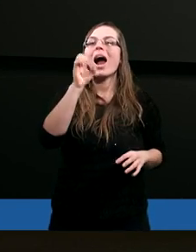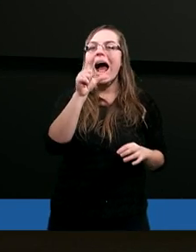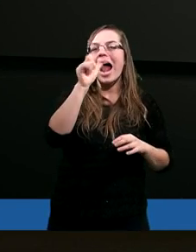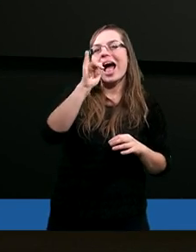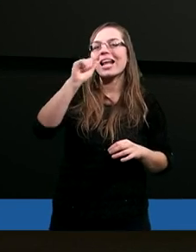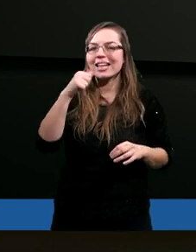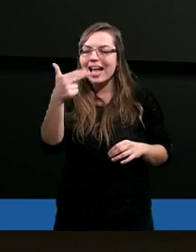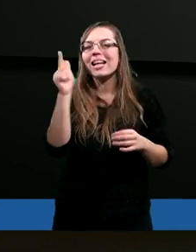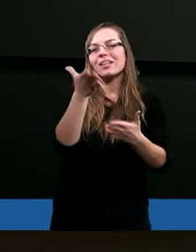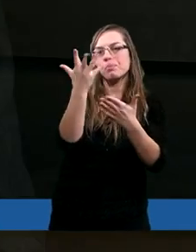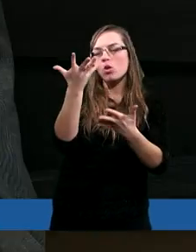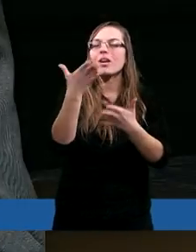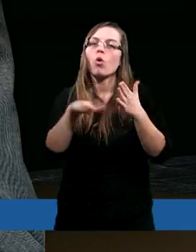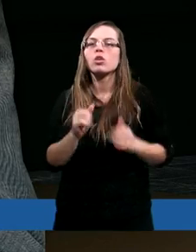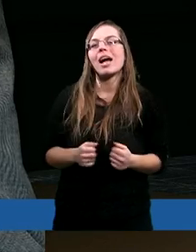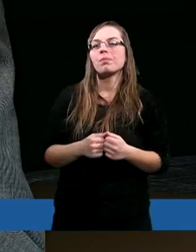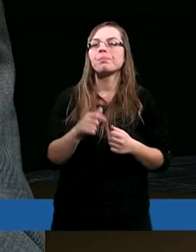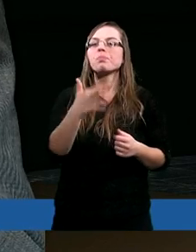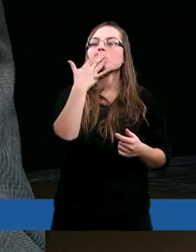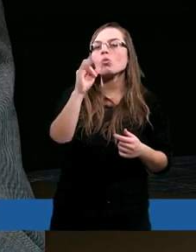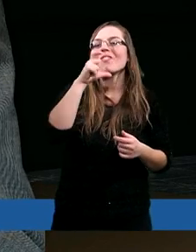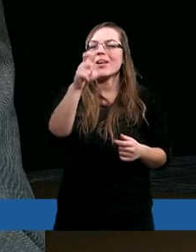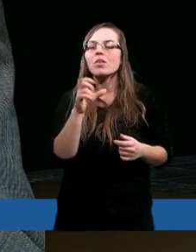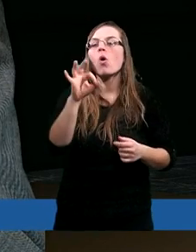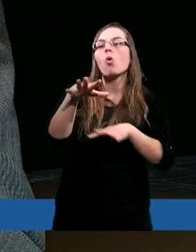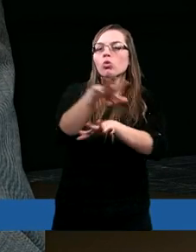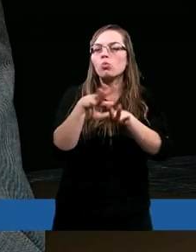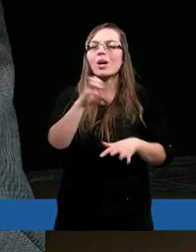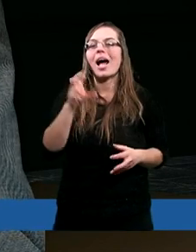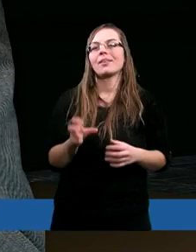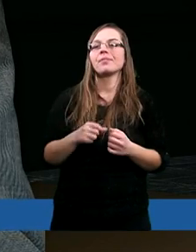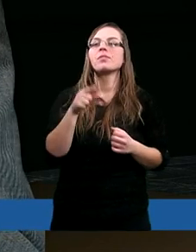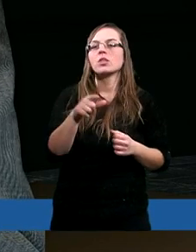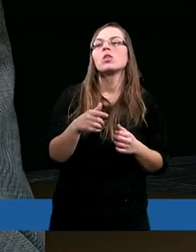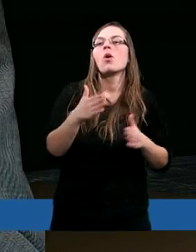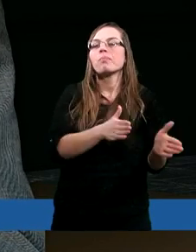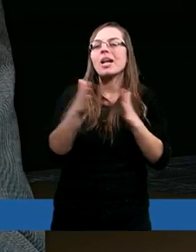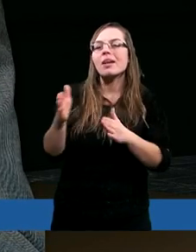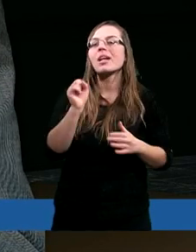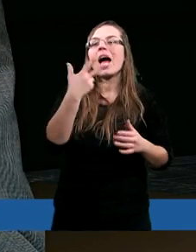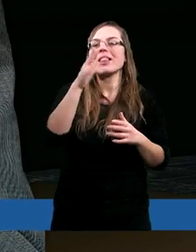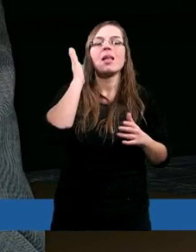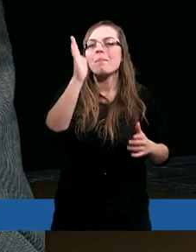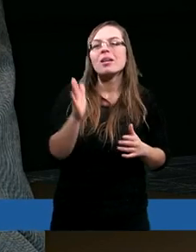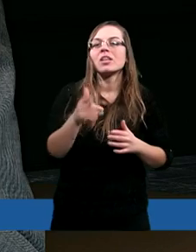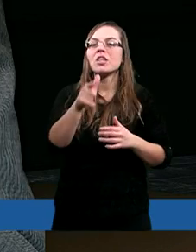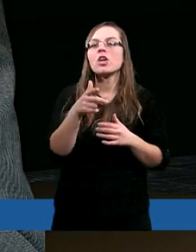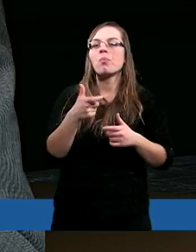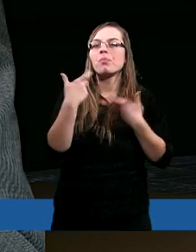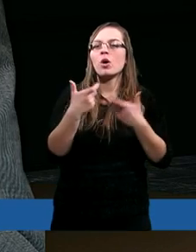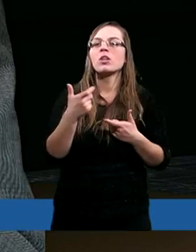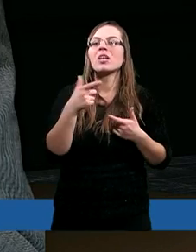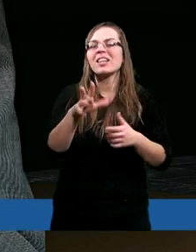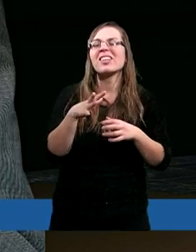z piątego rozdziału. Mówię więc, według Ducha postępujcie, a nie będziecie pobłażali rządy